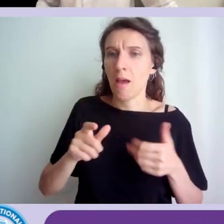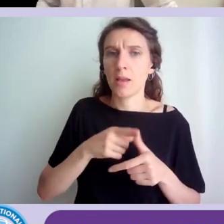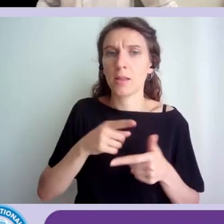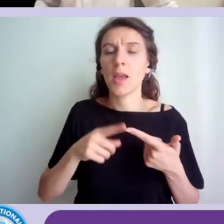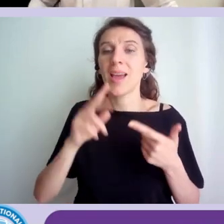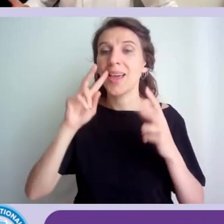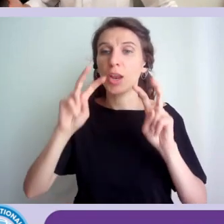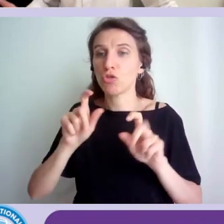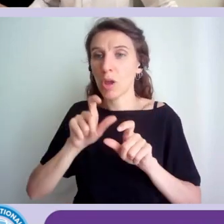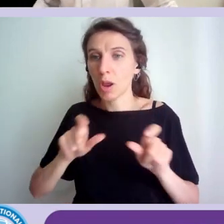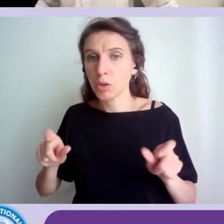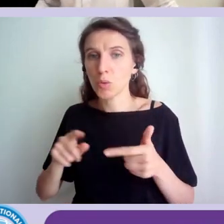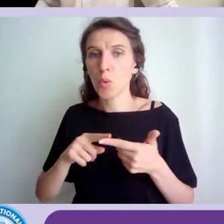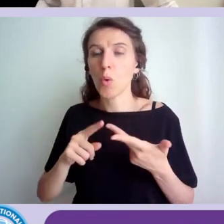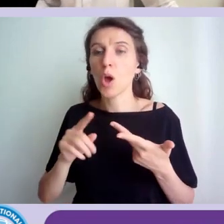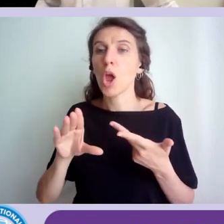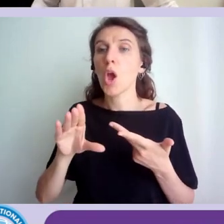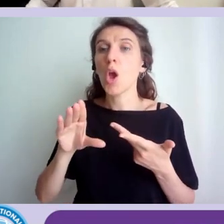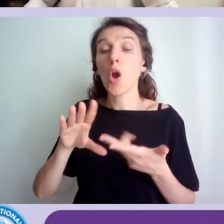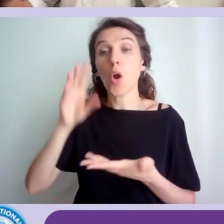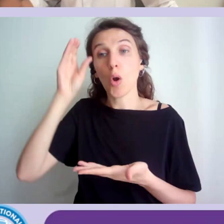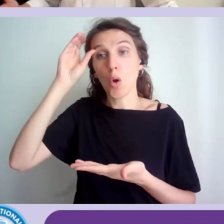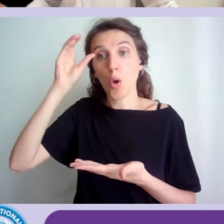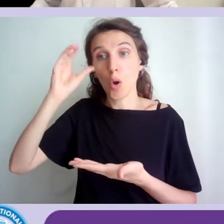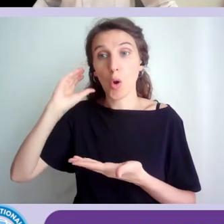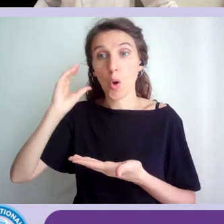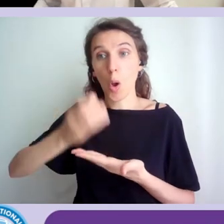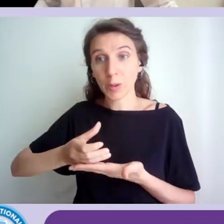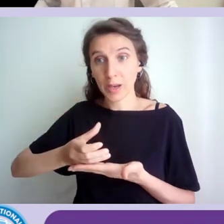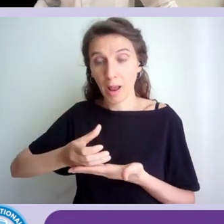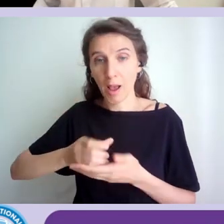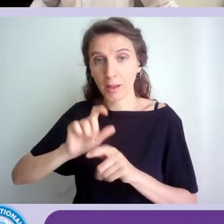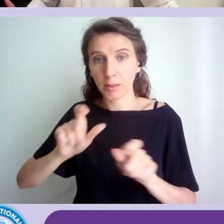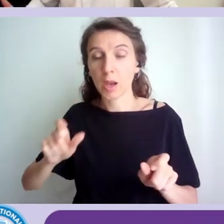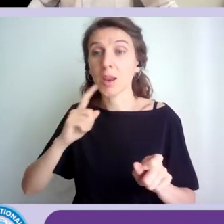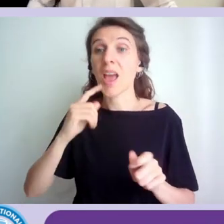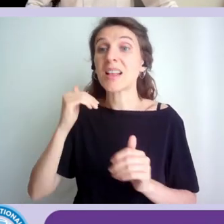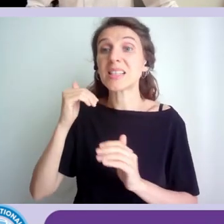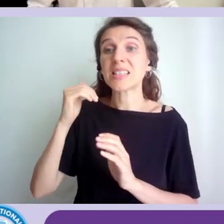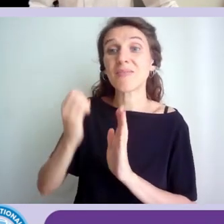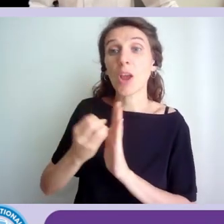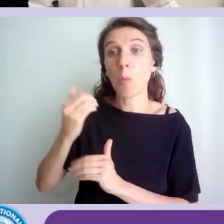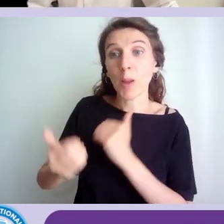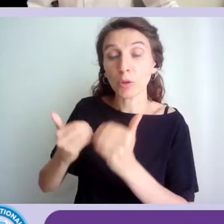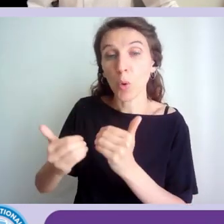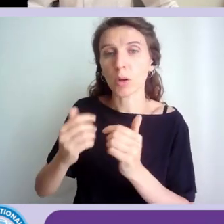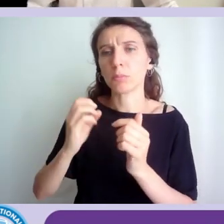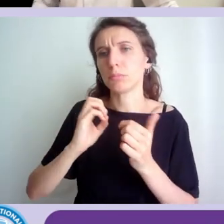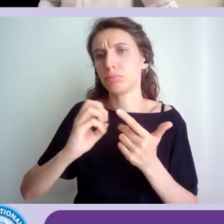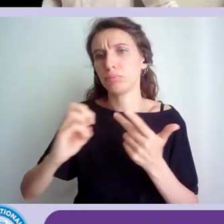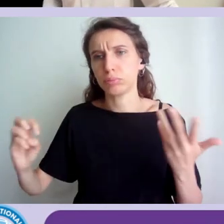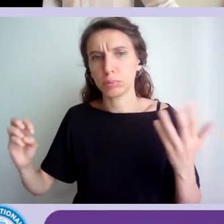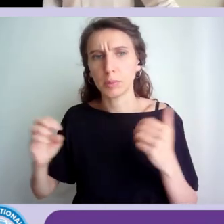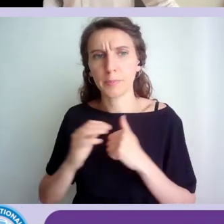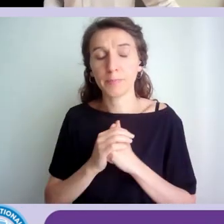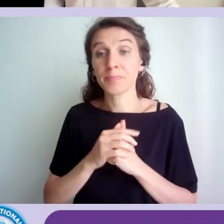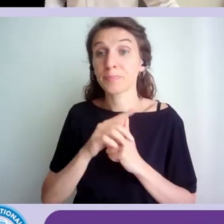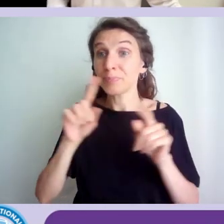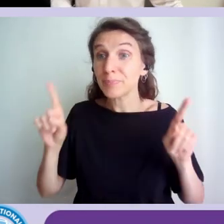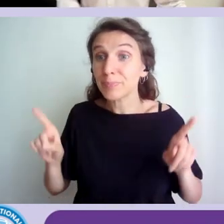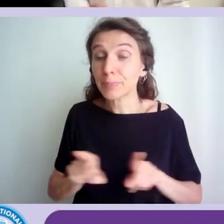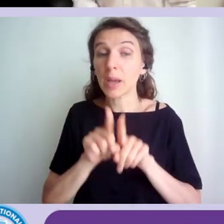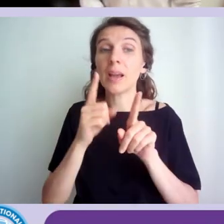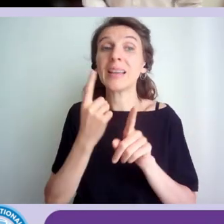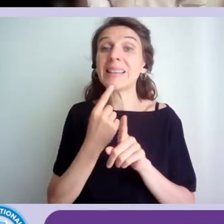ricercatori, ai copywriter, agli sviluppatori e così via. Allo stesso modo,